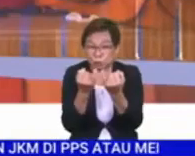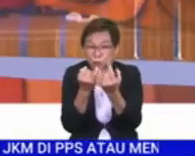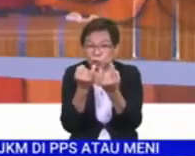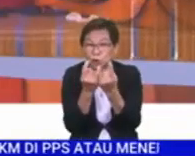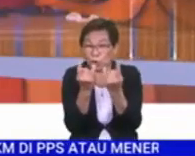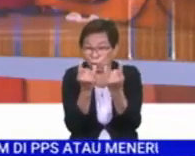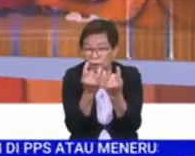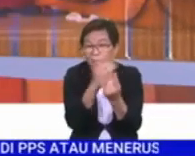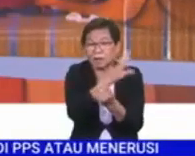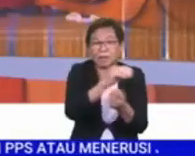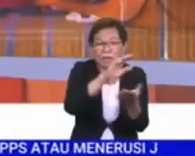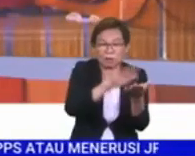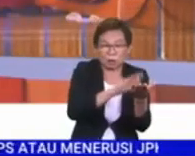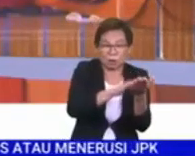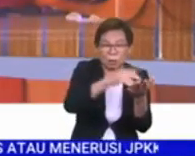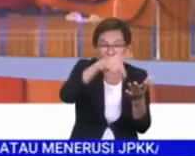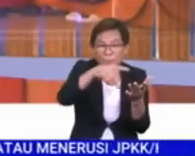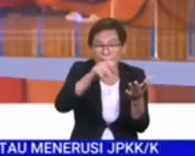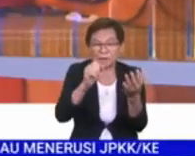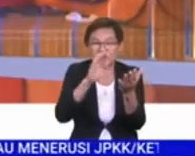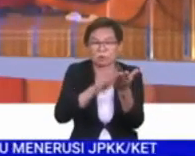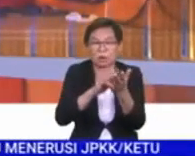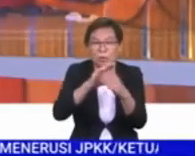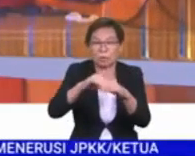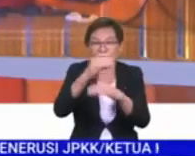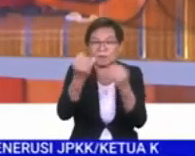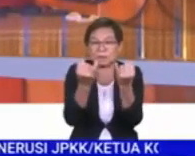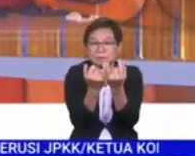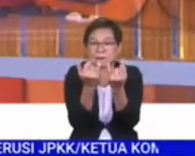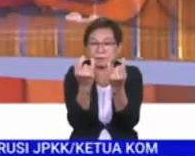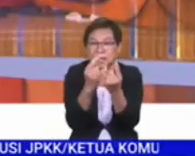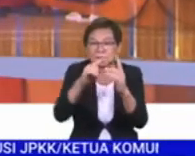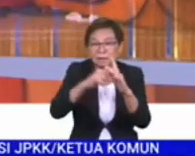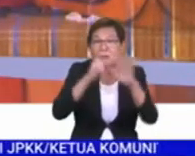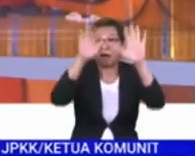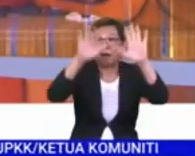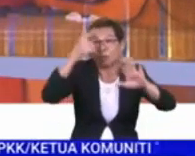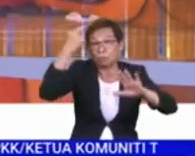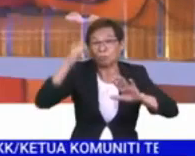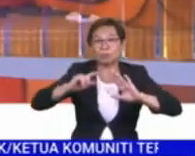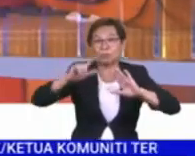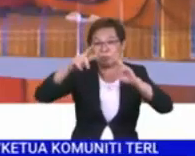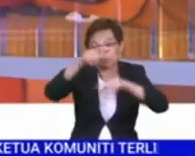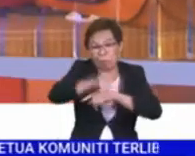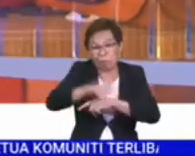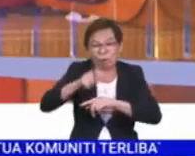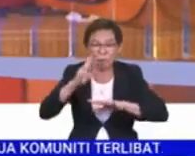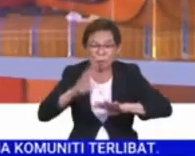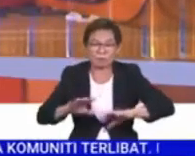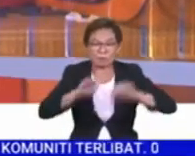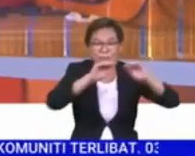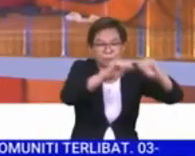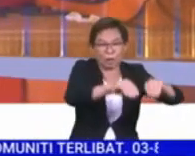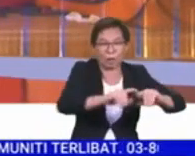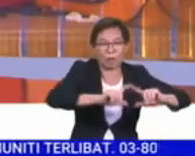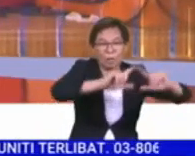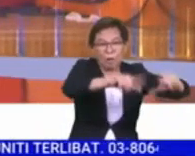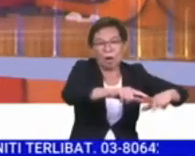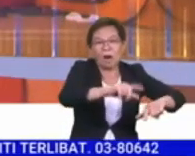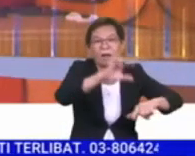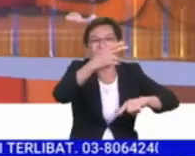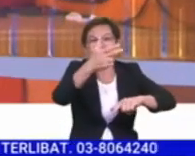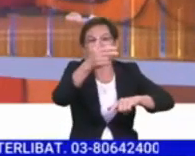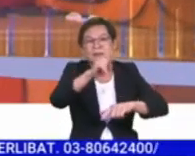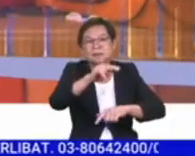PPS Sekolah Dato' Abdul Rahman Talib yang dibuka sejak ahad lalu bagi menempatkan penduduk terjejas banji di sekitar Cangkat Jong